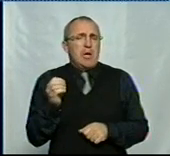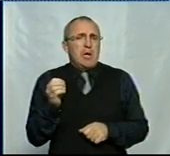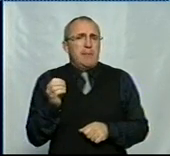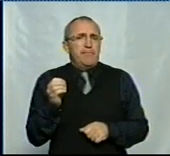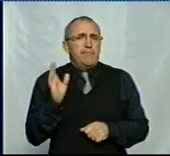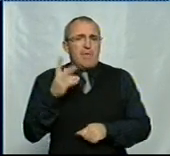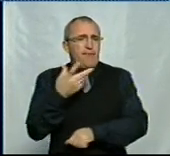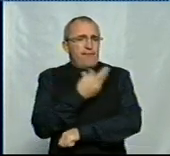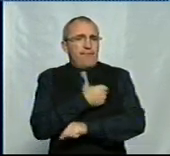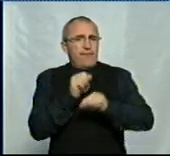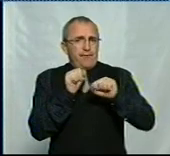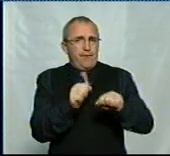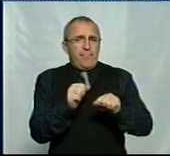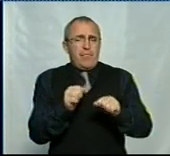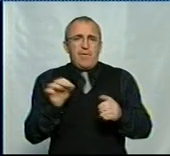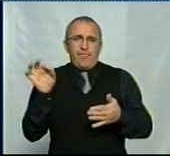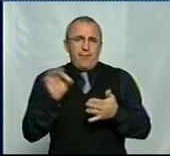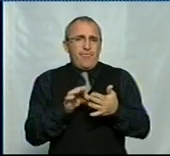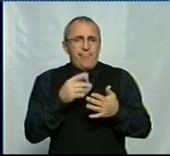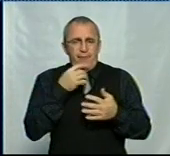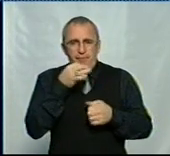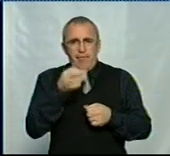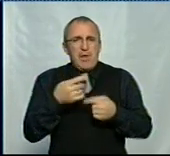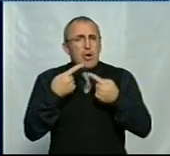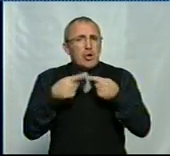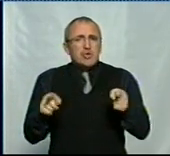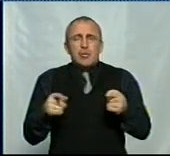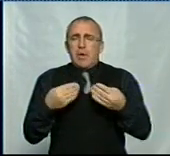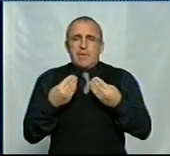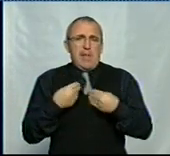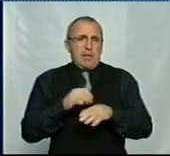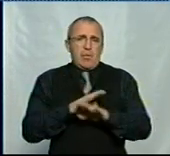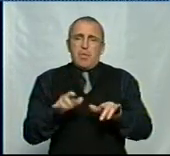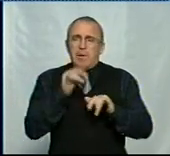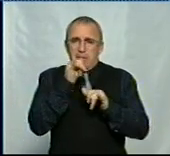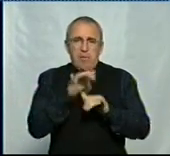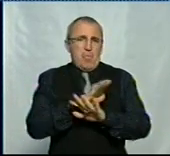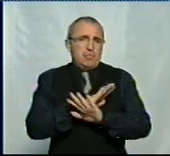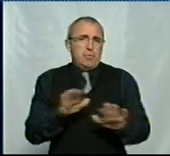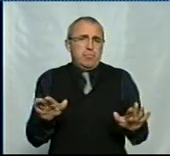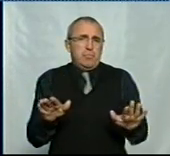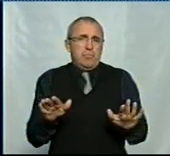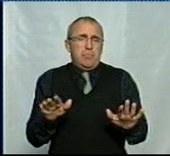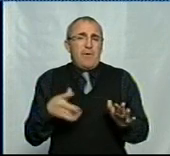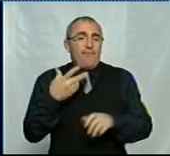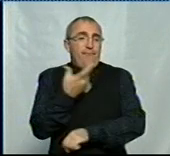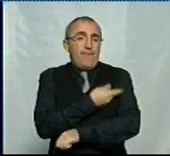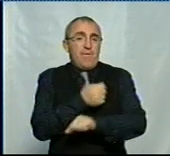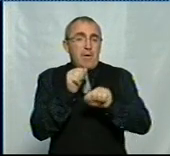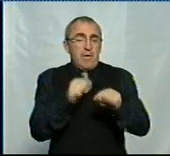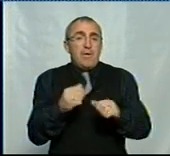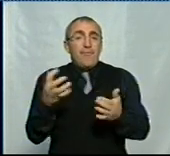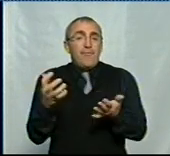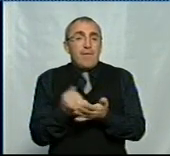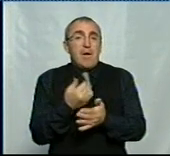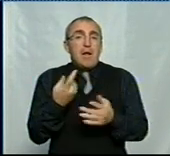Лише вакцинація – це одразу відповідь на питання. Іншого не дано сьогодні і не може бути. Ні. Вакцинація – це винахід,